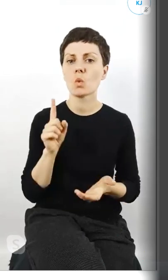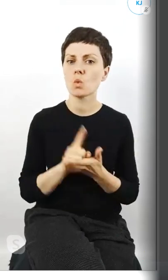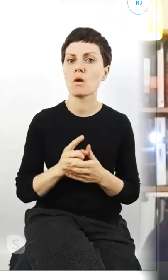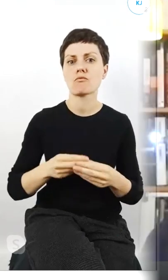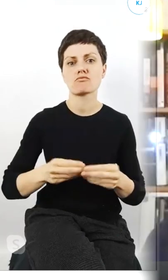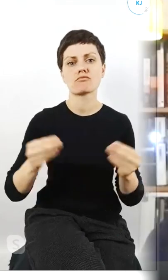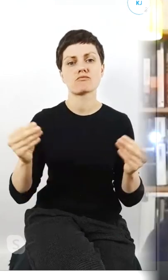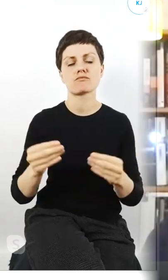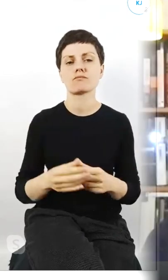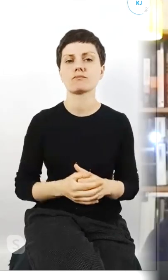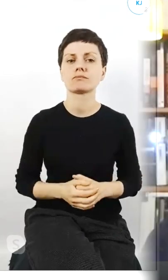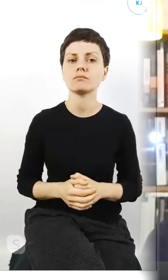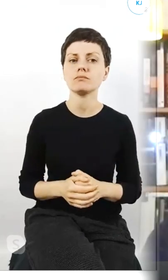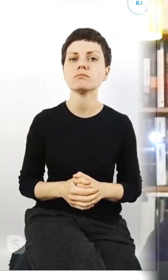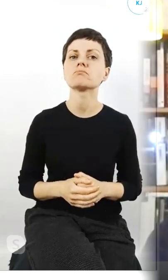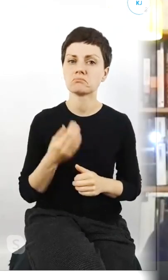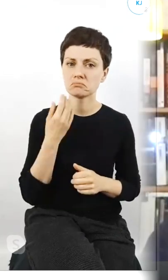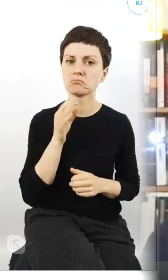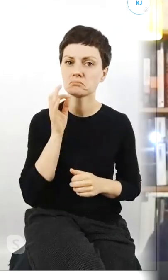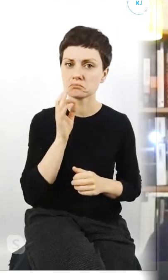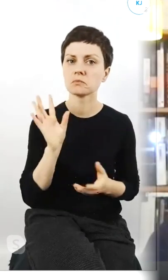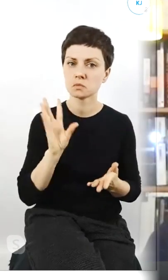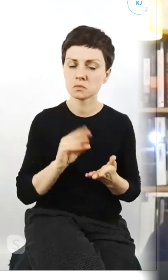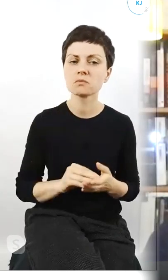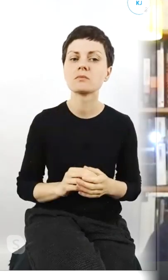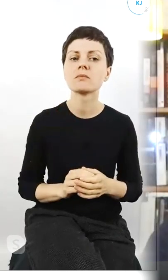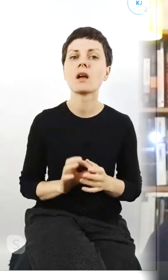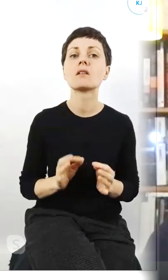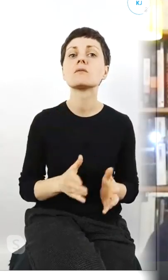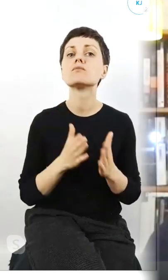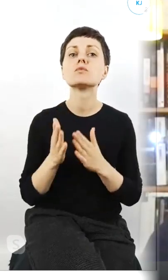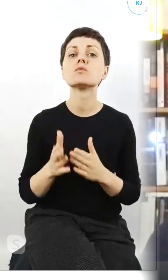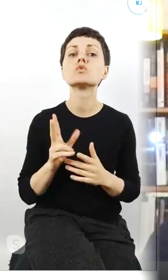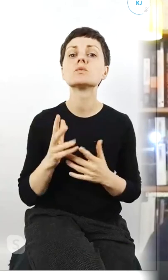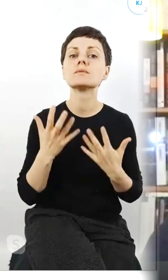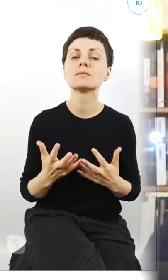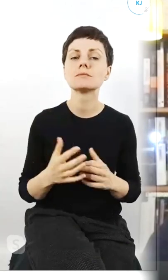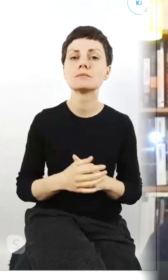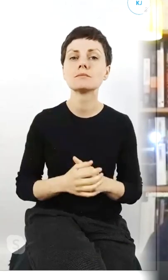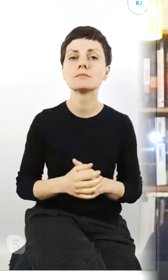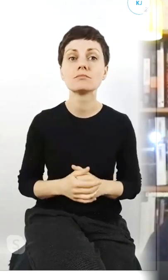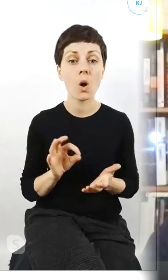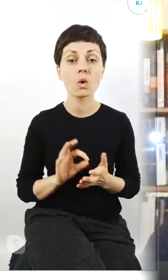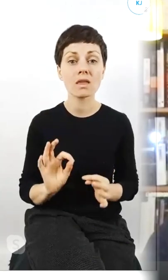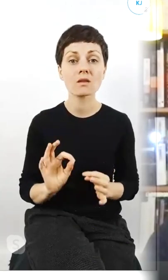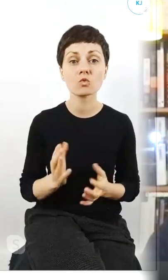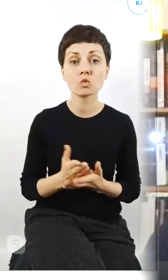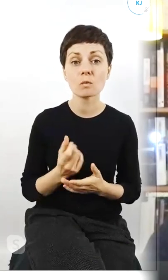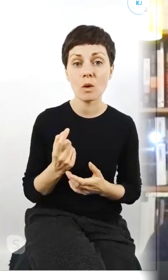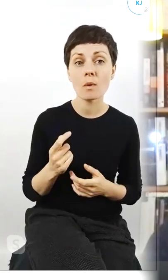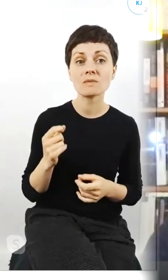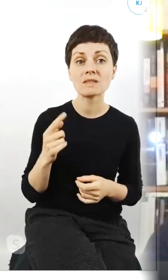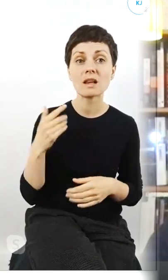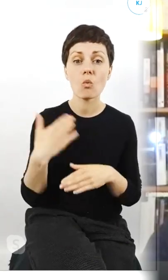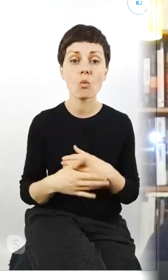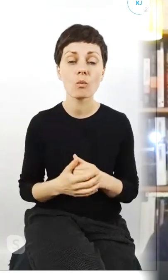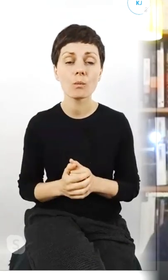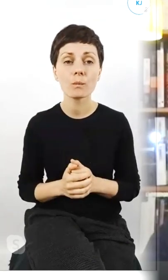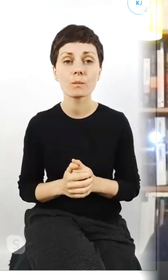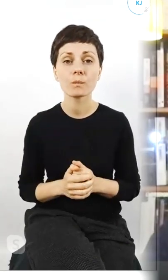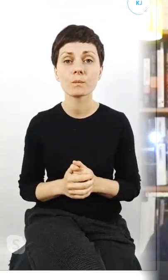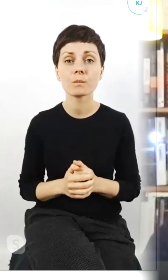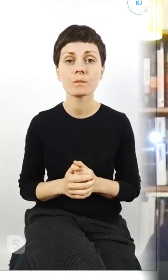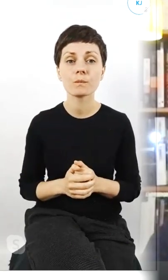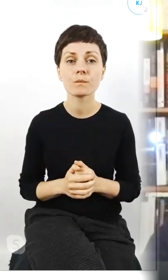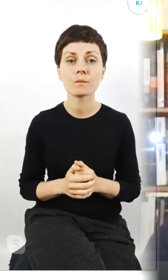dobre dobre podsumowanie czy jeszcze ktoś coś by chciał dorzucić bo to jest ten moment to tak to będziemy powoli już podsumowywać z Waldkiem